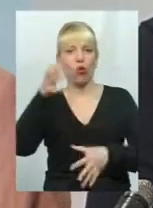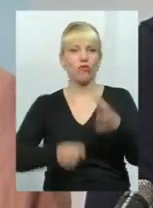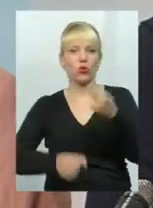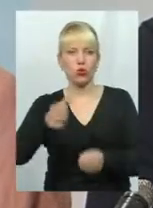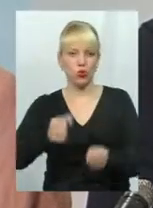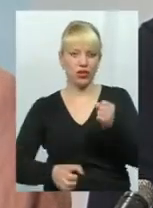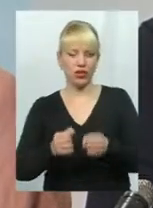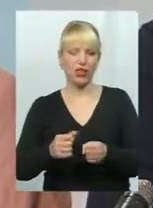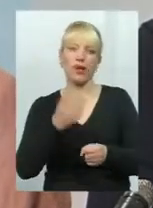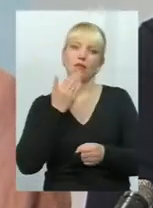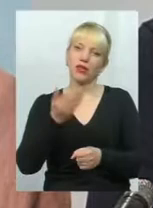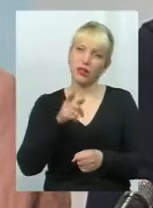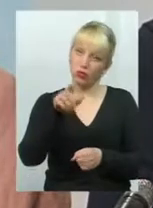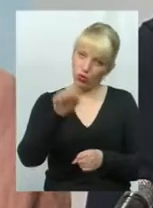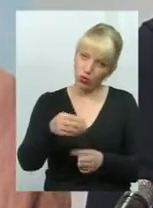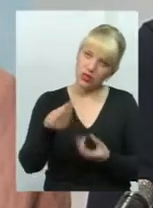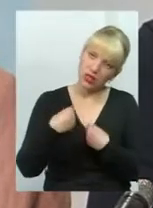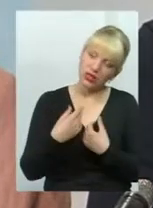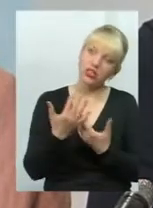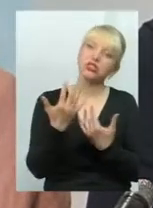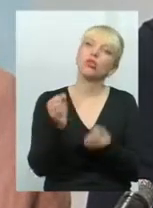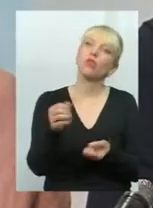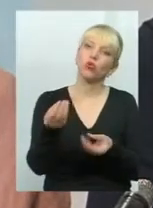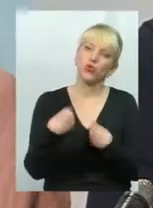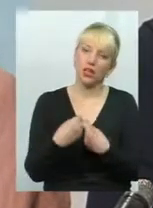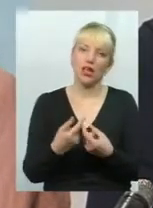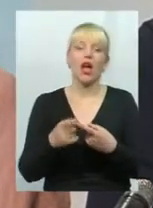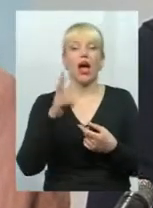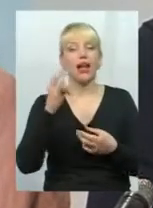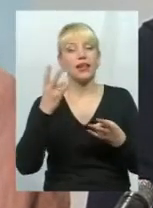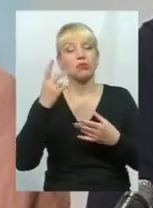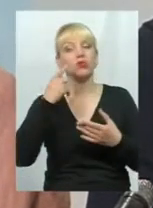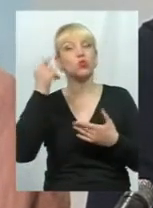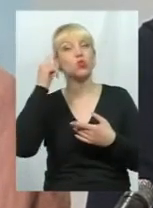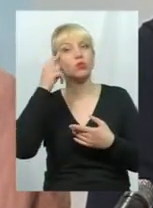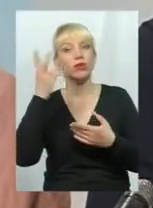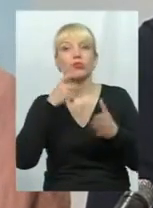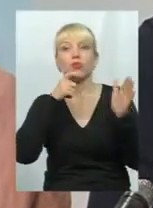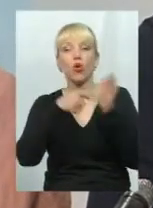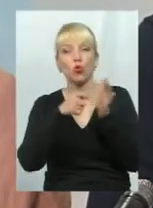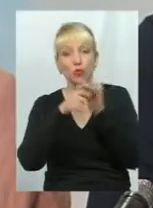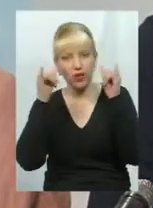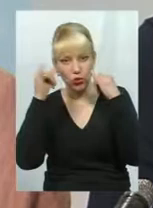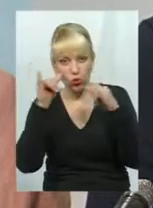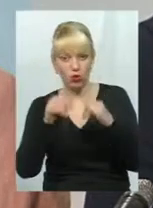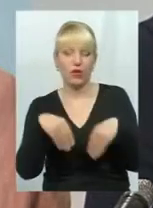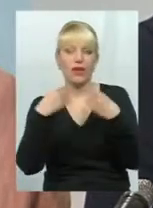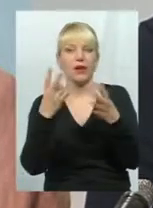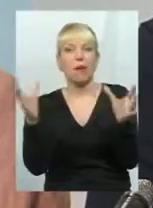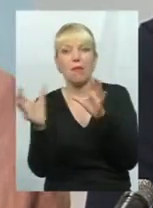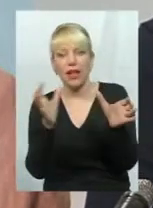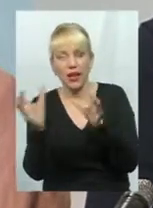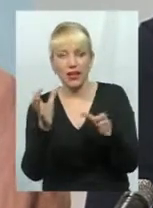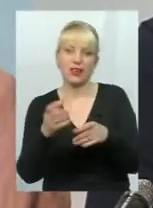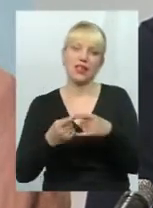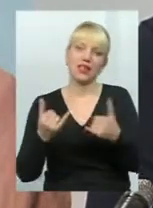і питати, чи ще може, і скільки ще можна взяти, але треба думати, що її треба нагодувати, її треба берегти, її треба